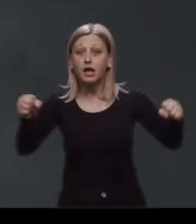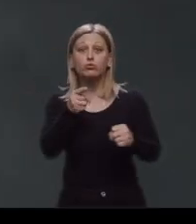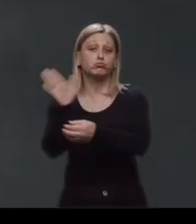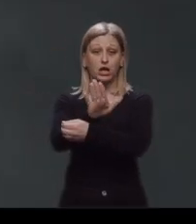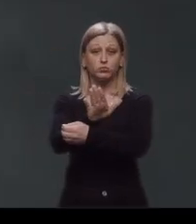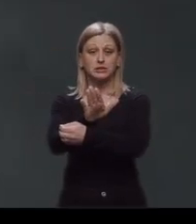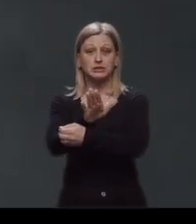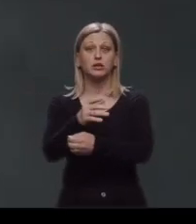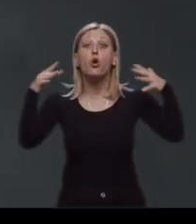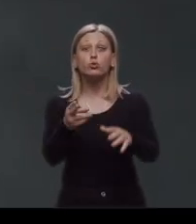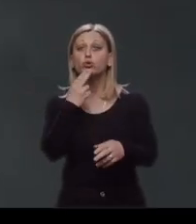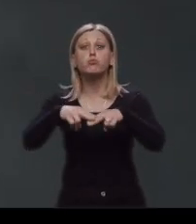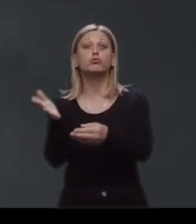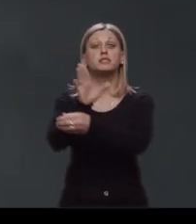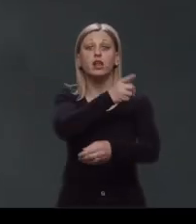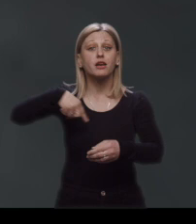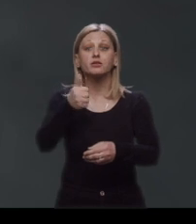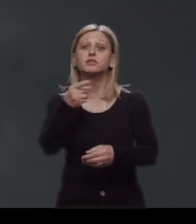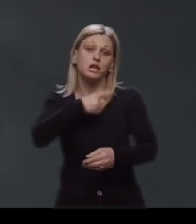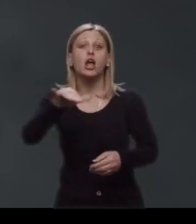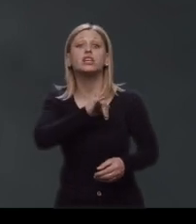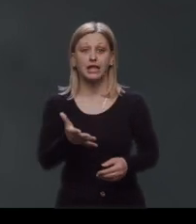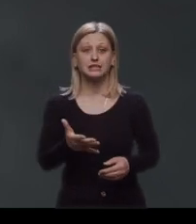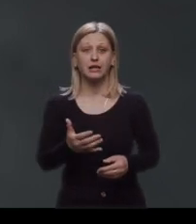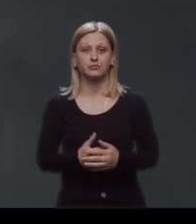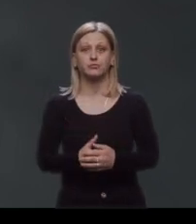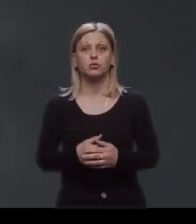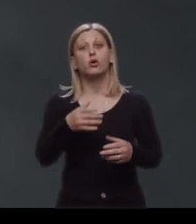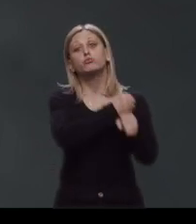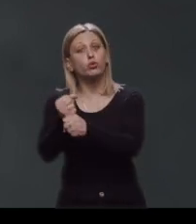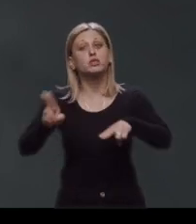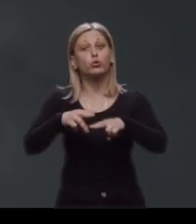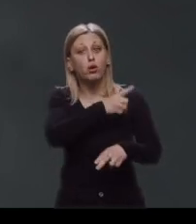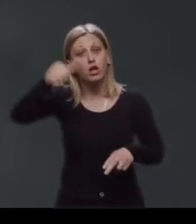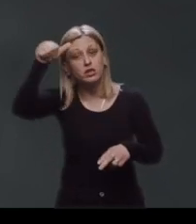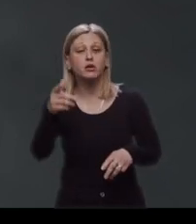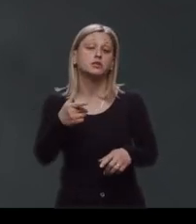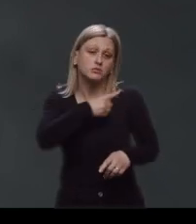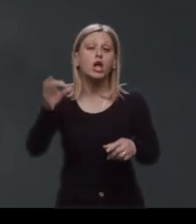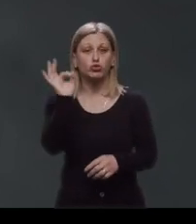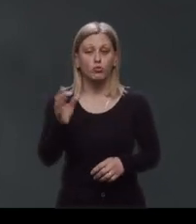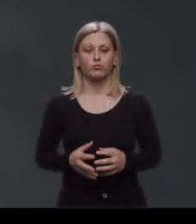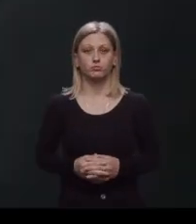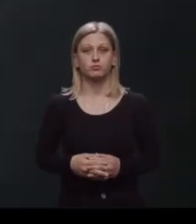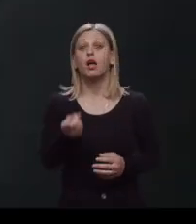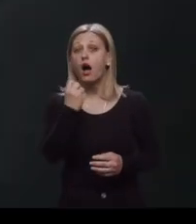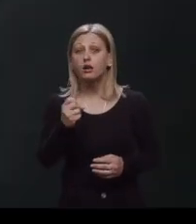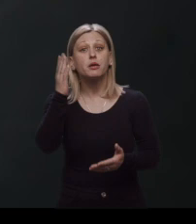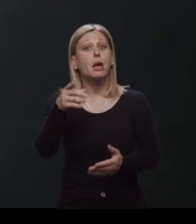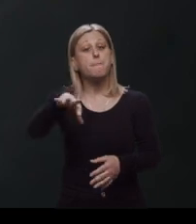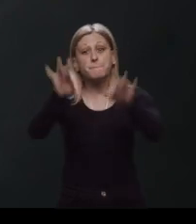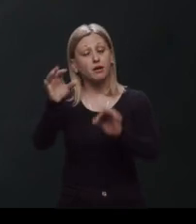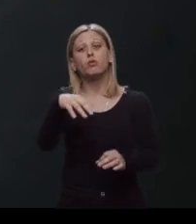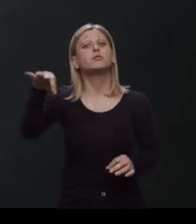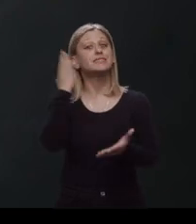Sabor čine zastupnici, ljudi koji će predstavljati nas i naše interese. Odluke će donositi u naše ime i za naš dobro. Ali